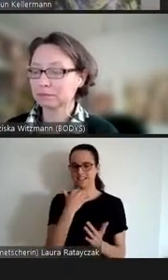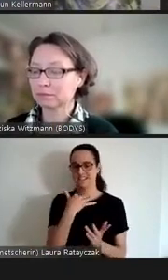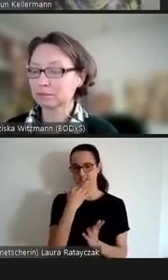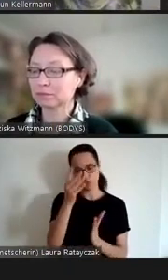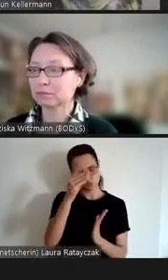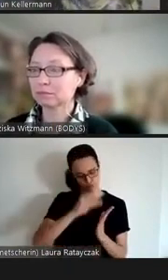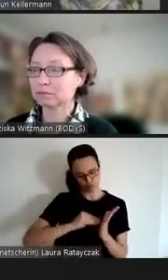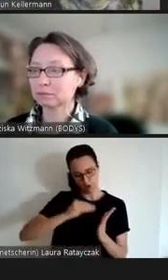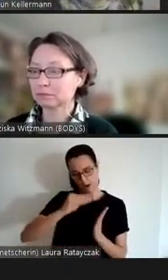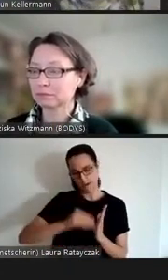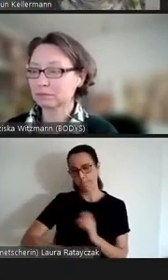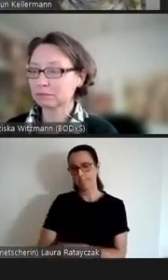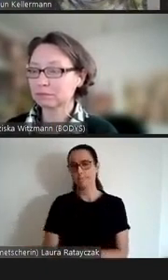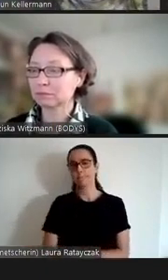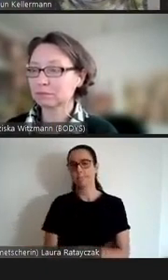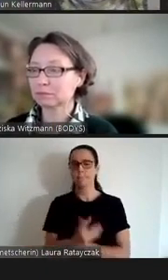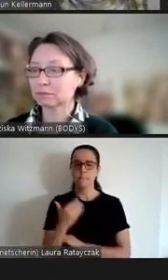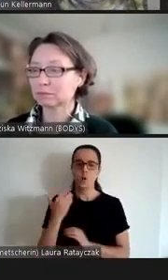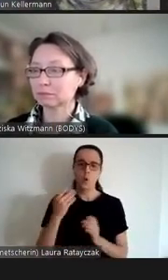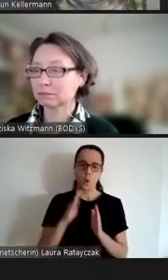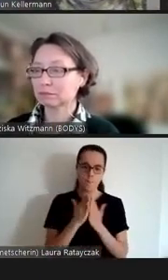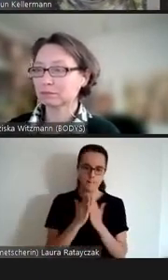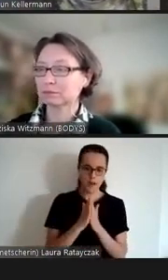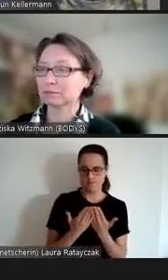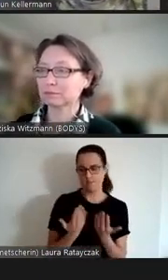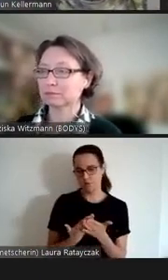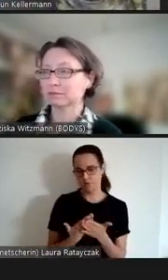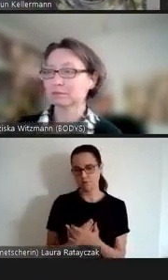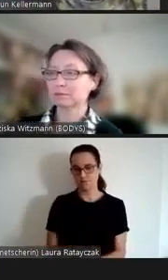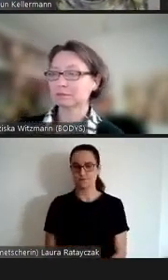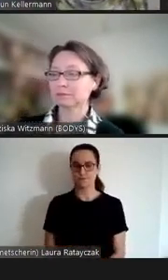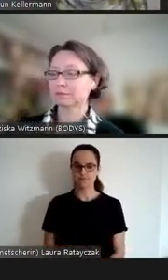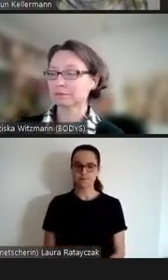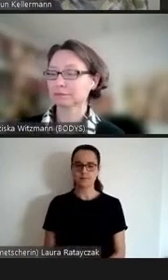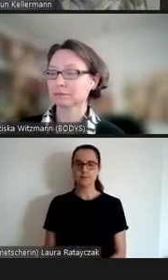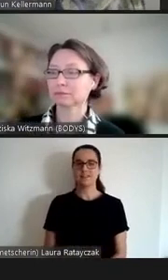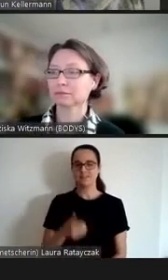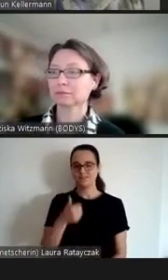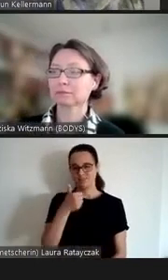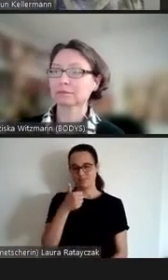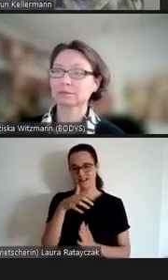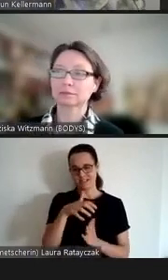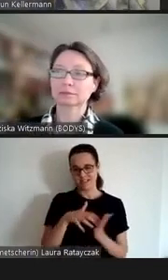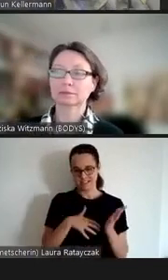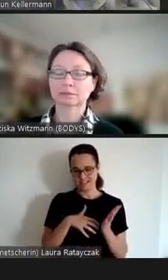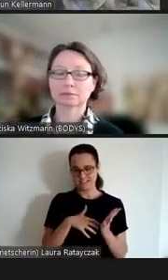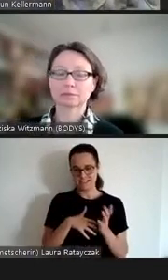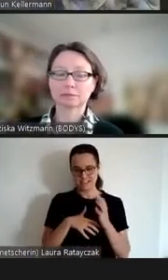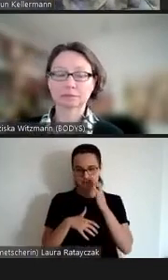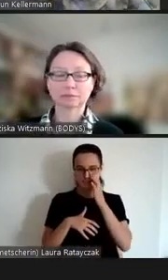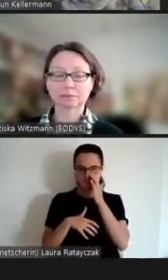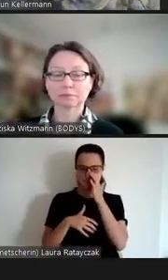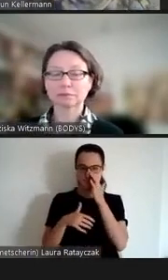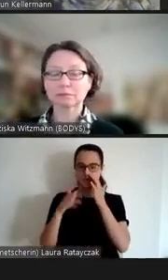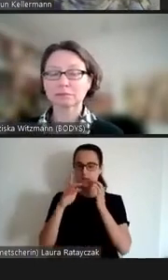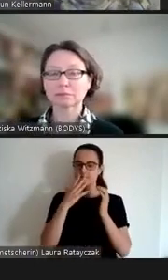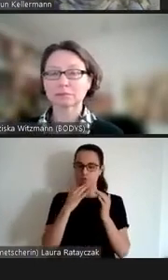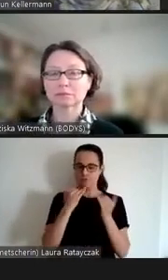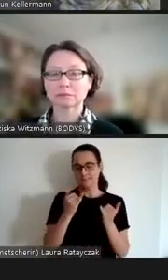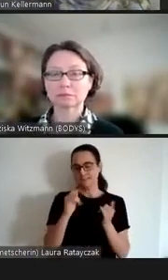und Romane Ich möchte Ihnen einen Text als zweites